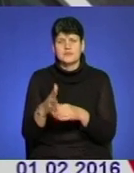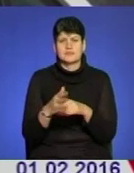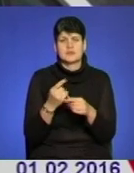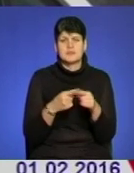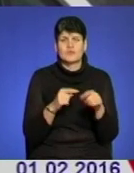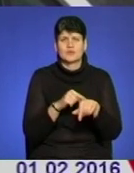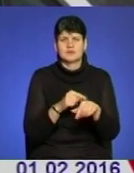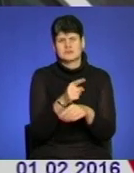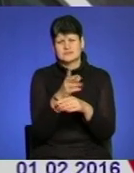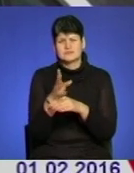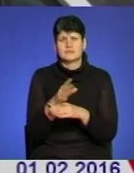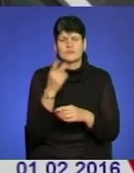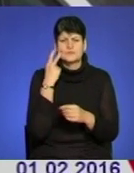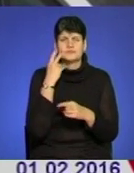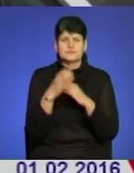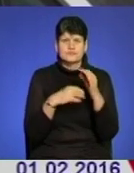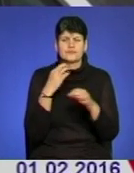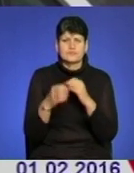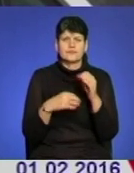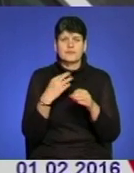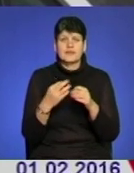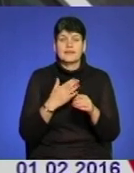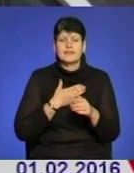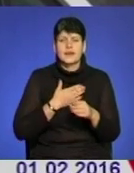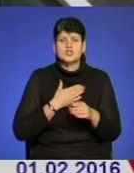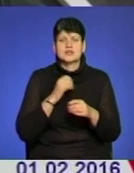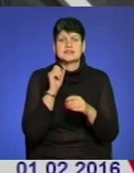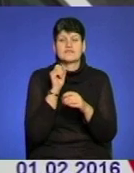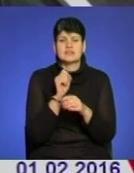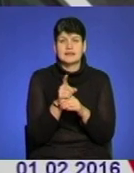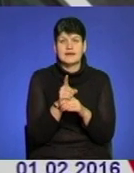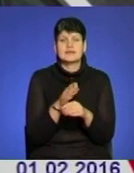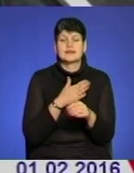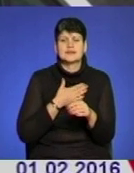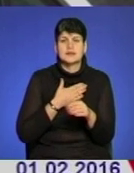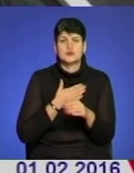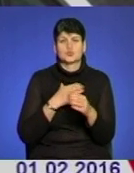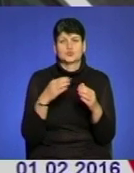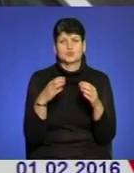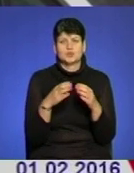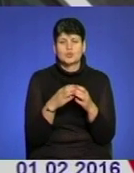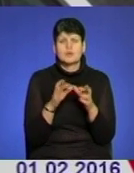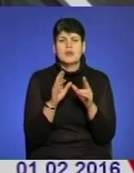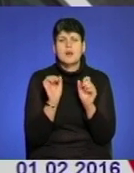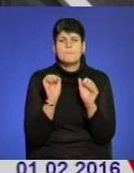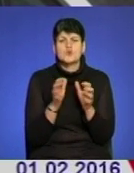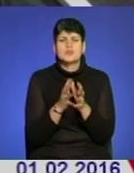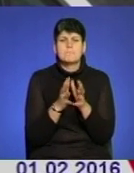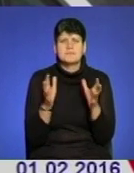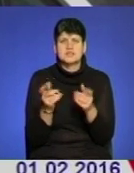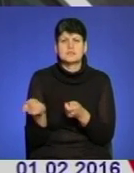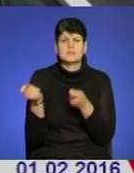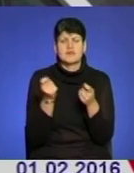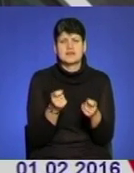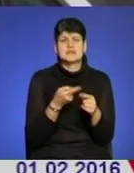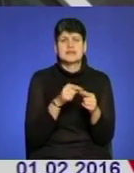години годину цілодобово йдуть обстріли. І наше завдання, наше завдання нашої волонтерської групи, як можна більше доставити цим